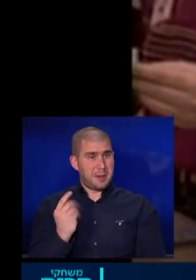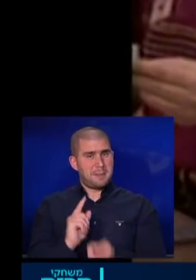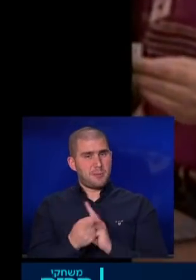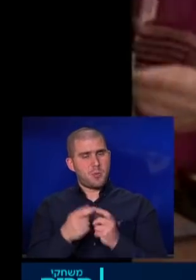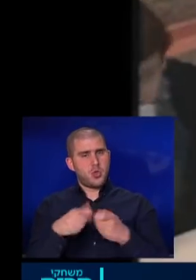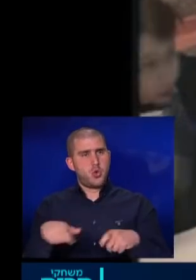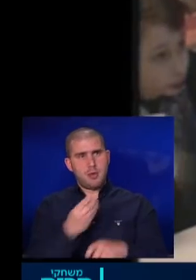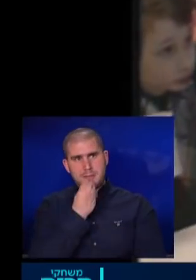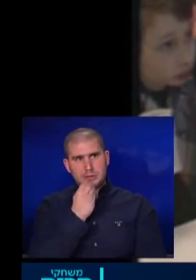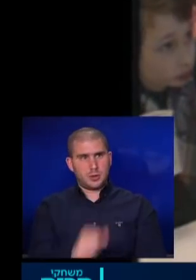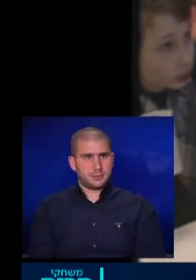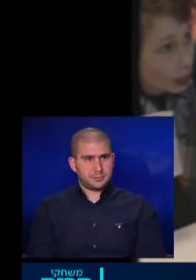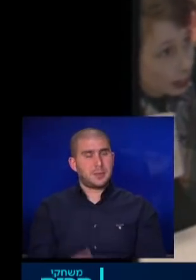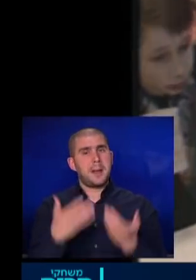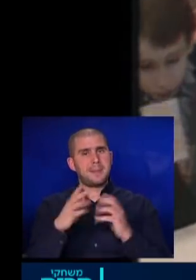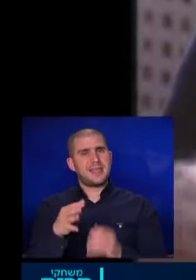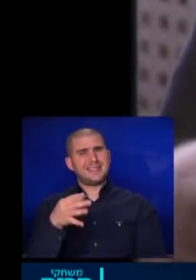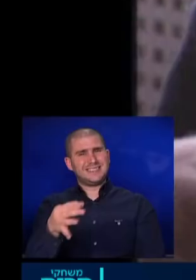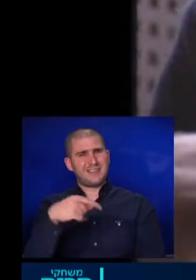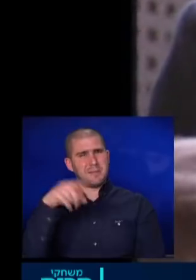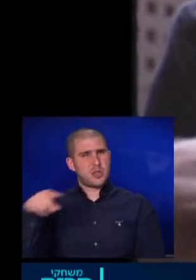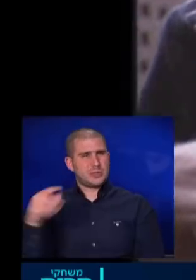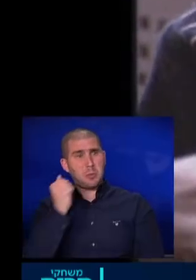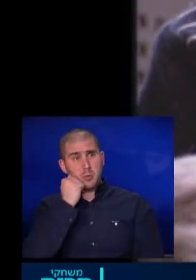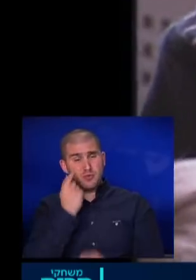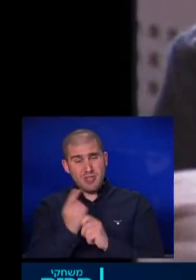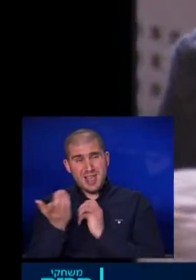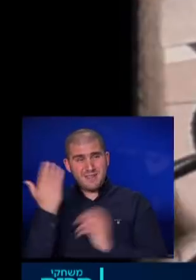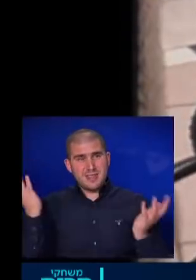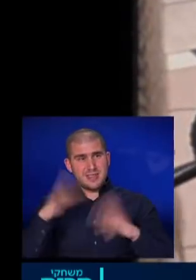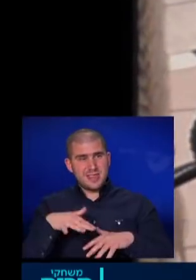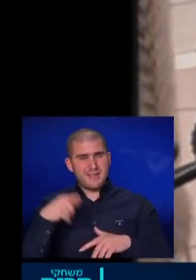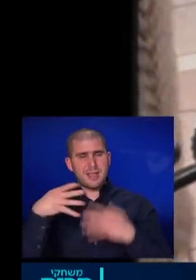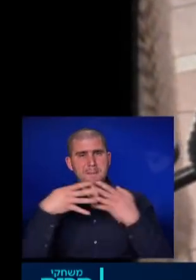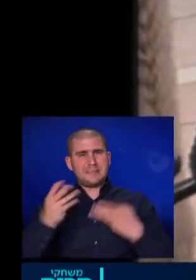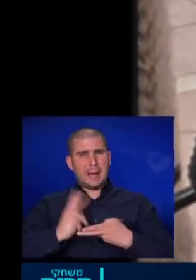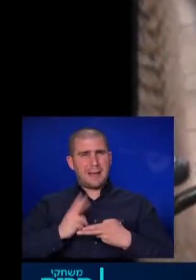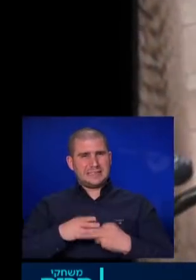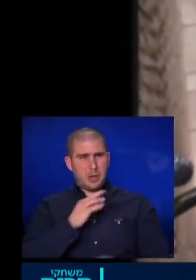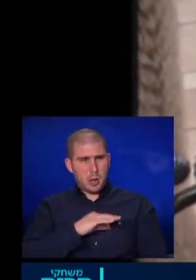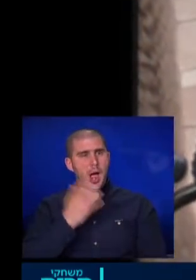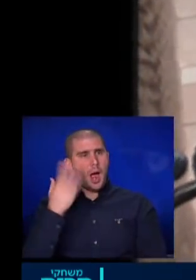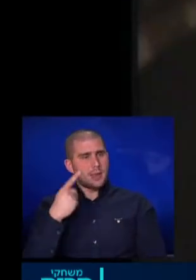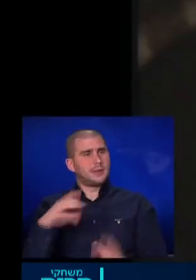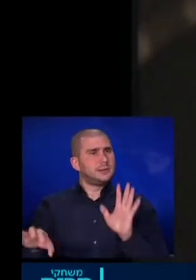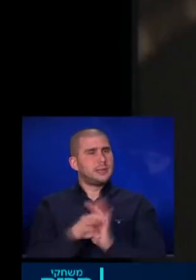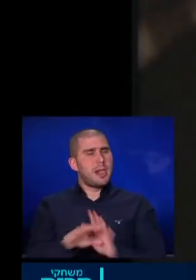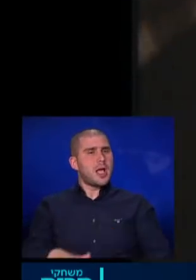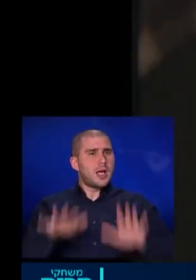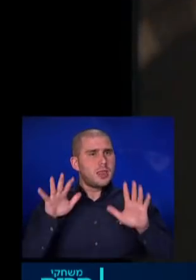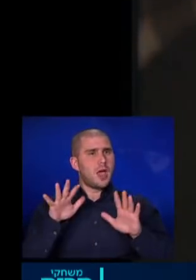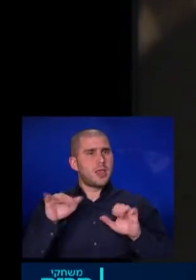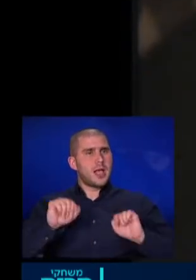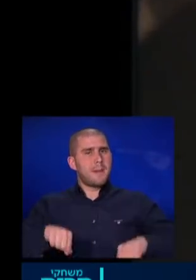תלושי מזון פתיחת סניף מקדונלדס במוסקבה רגע לפני נפילת מסך הברזל הייתה עוד סמל לקניעה של